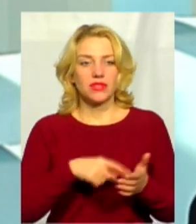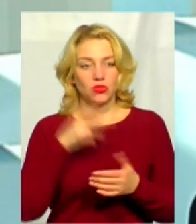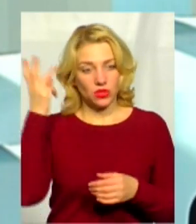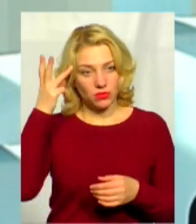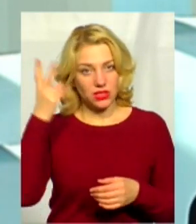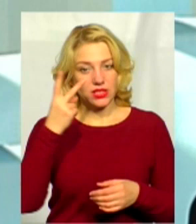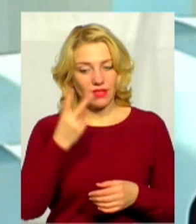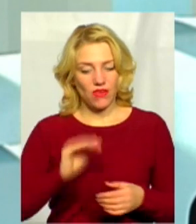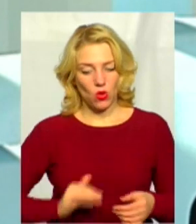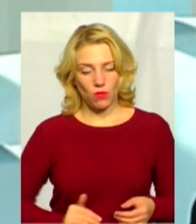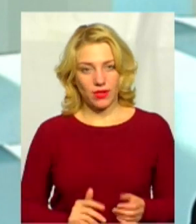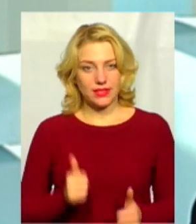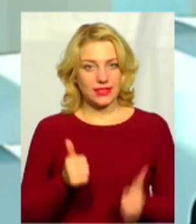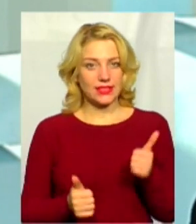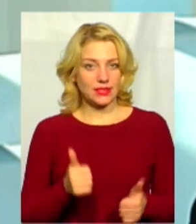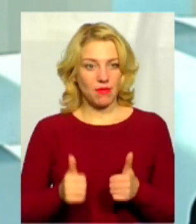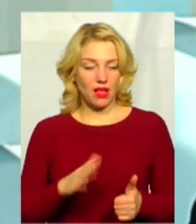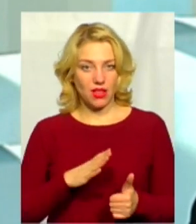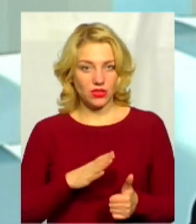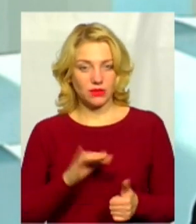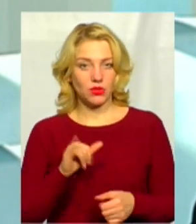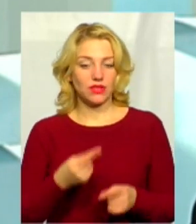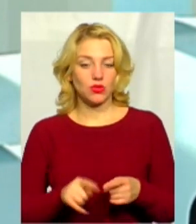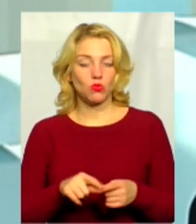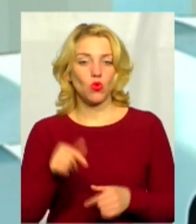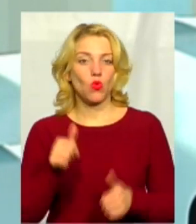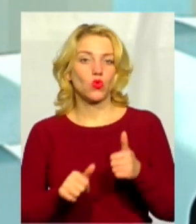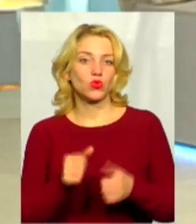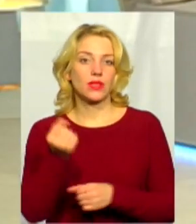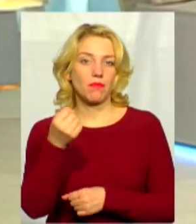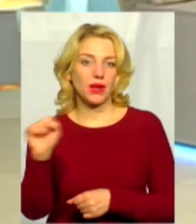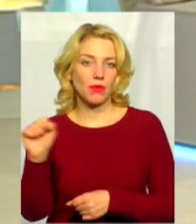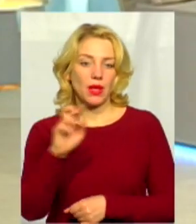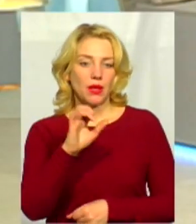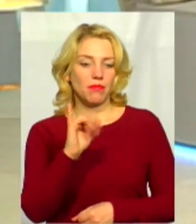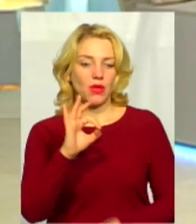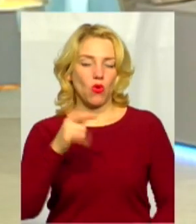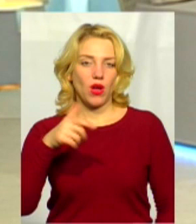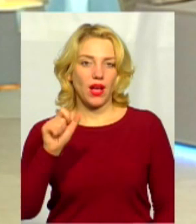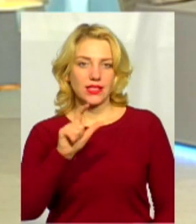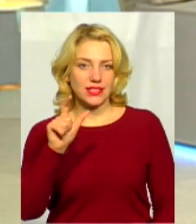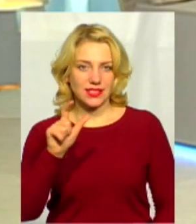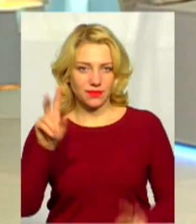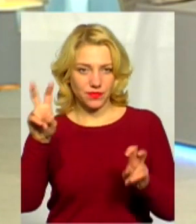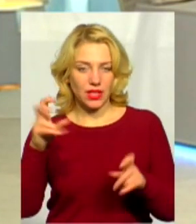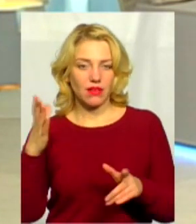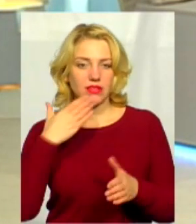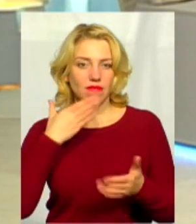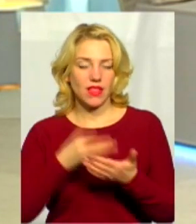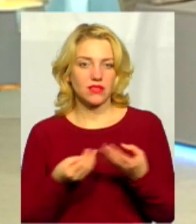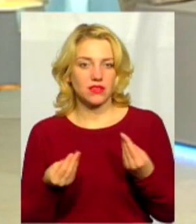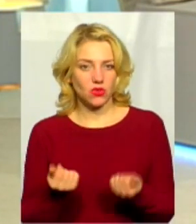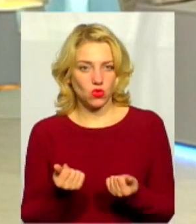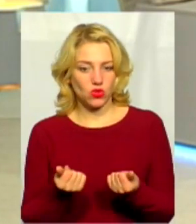Дві компанії змагалися. І в даному конкурсі перемогла компанія «Біогаз Енерджі», яка за власні кошти